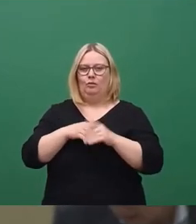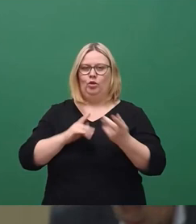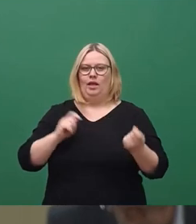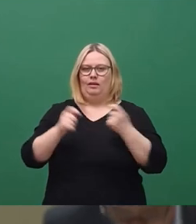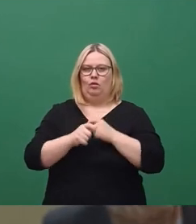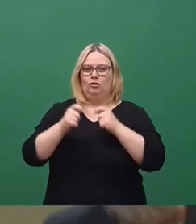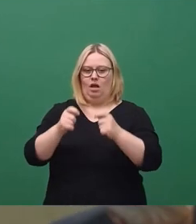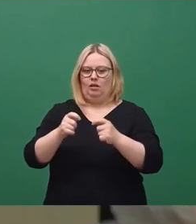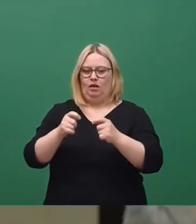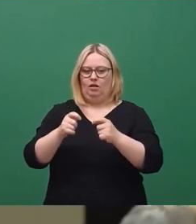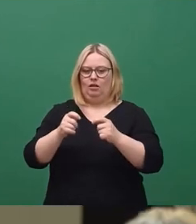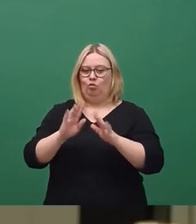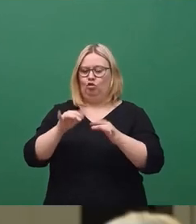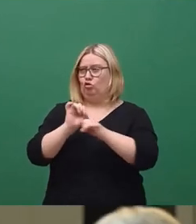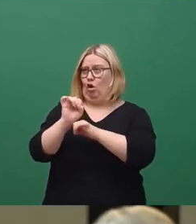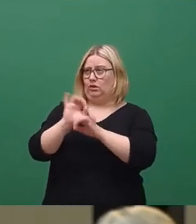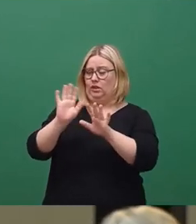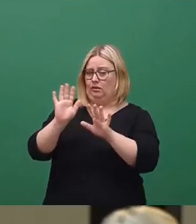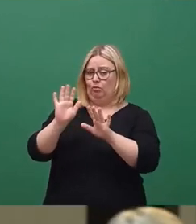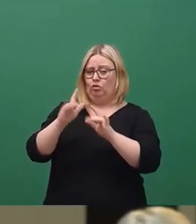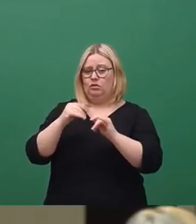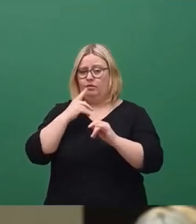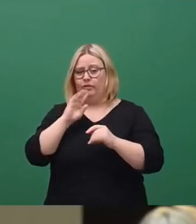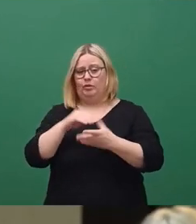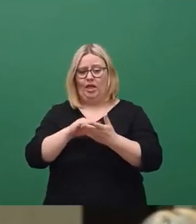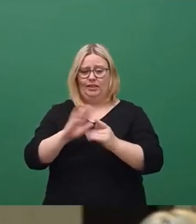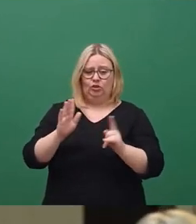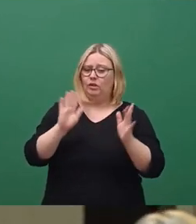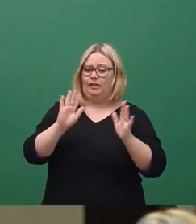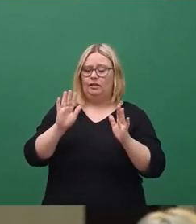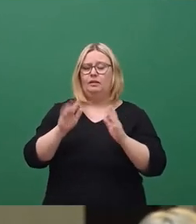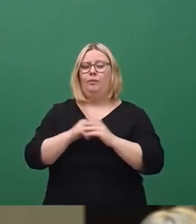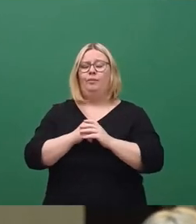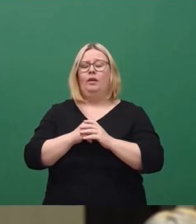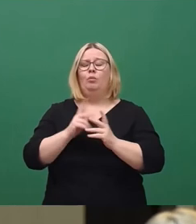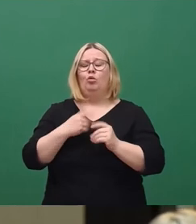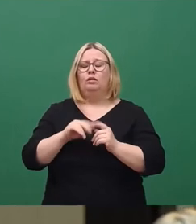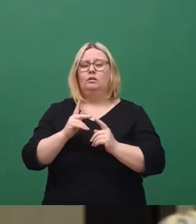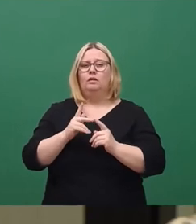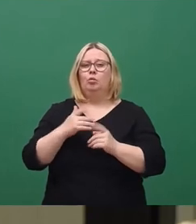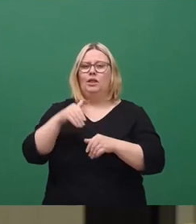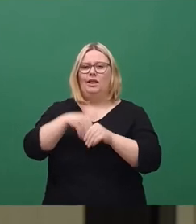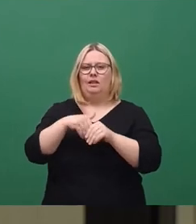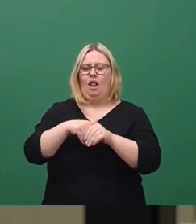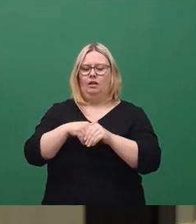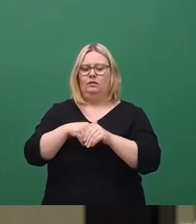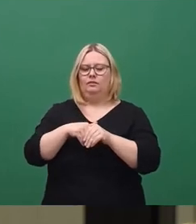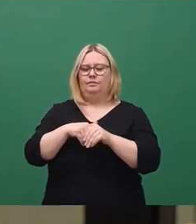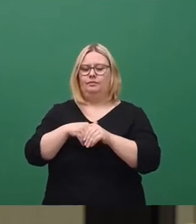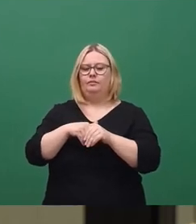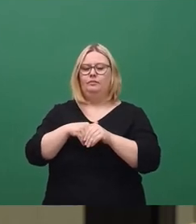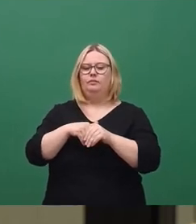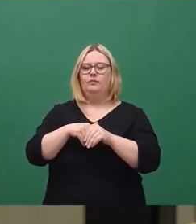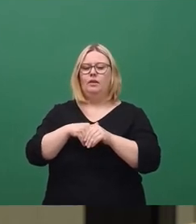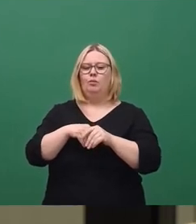übrigens auch nichts mit Trotz zu tun, von wegen, wir wären nicht daran beteiligt gewesen oder sowas. Es hat etwas mit dem Inhalt zu tun. Es ist mir